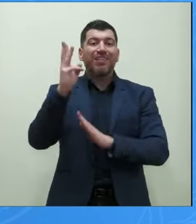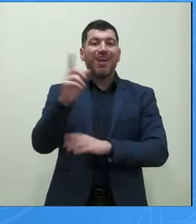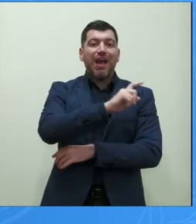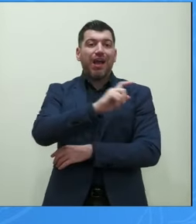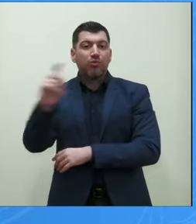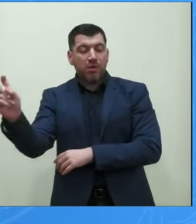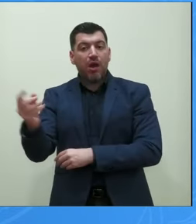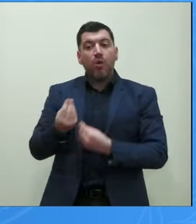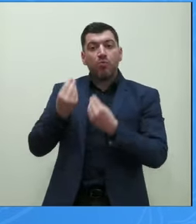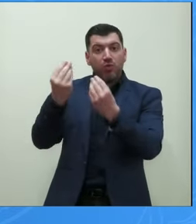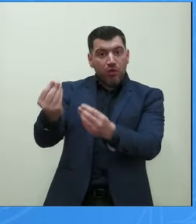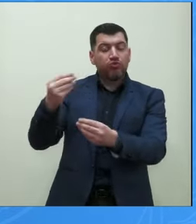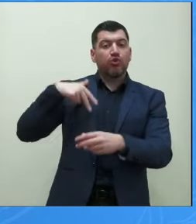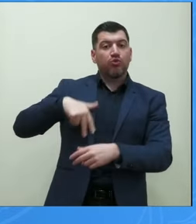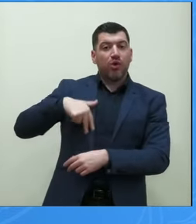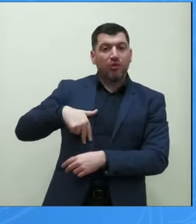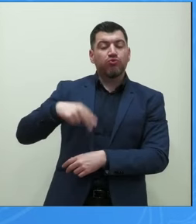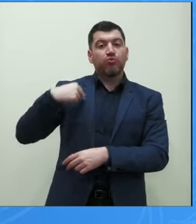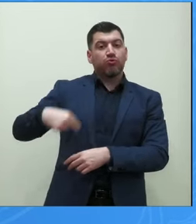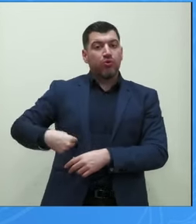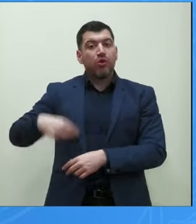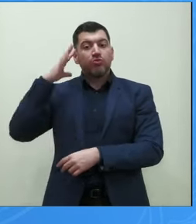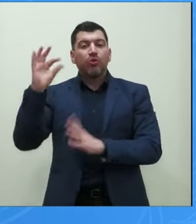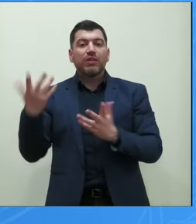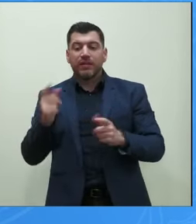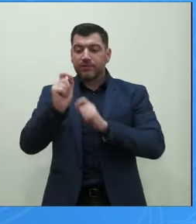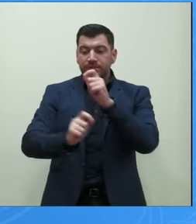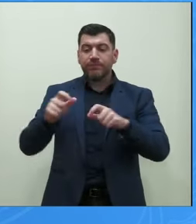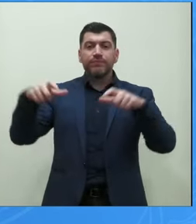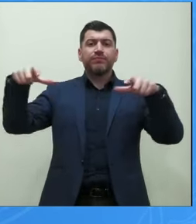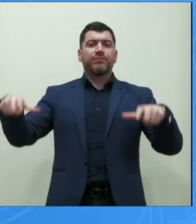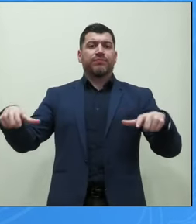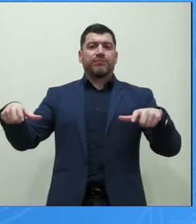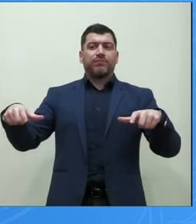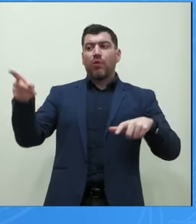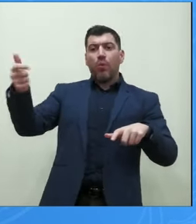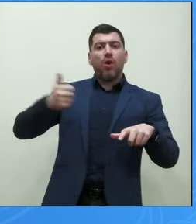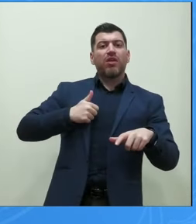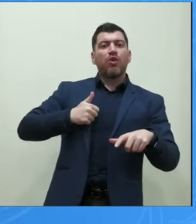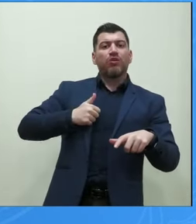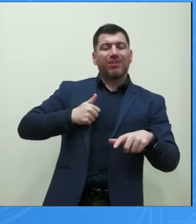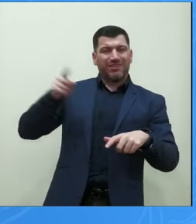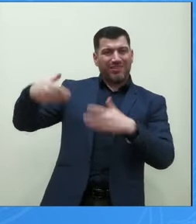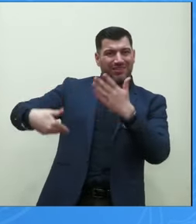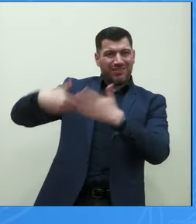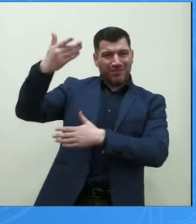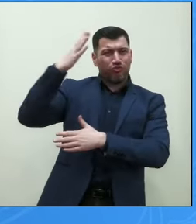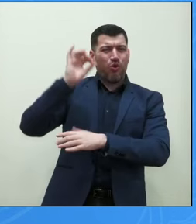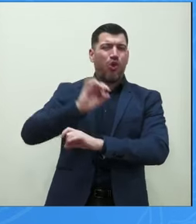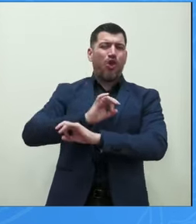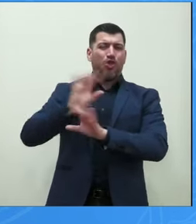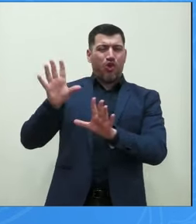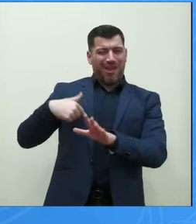δώσει το κράτος και το Δήμος για να αποκτήσει γήπεδο ο ιδιοκτήτης της συγκεκριμένης εφημερίδας τσάπα